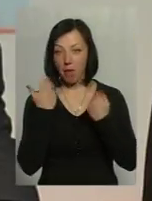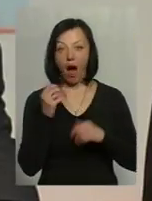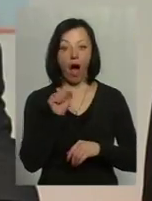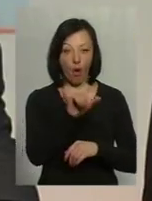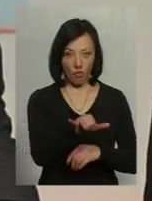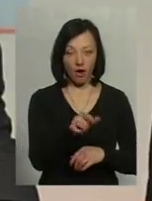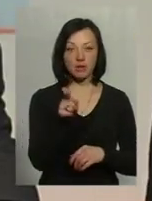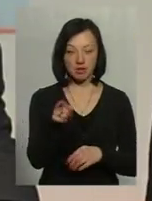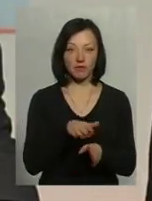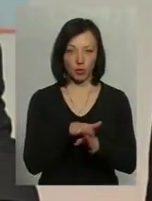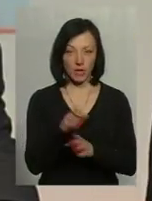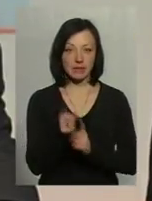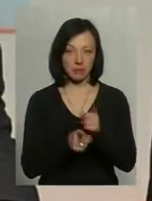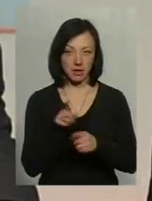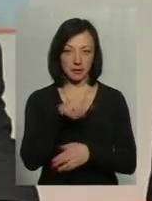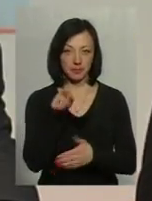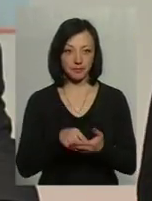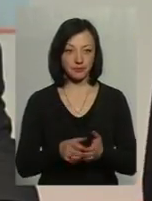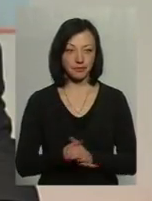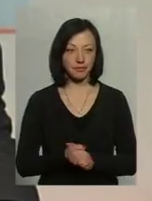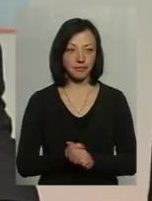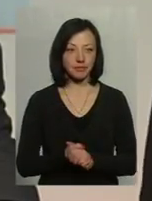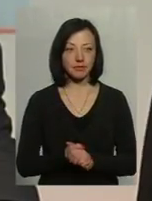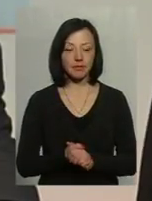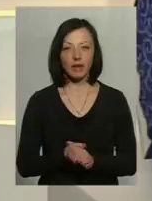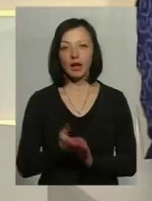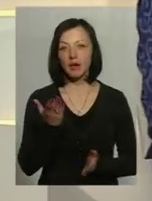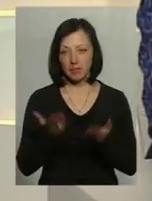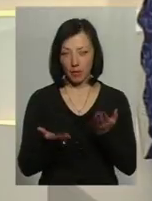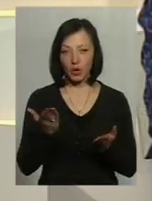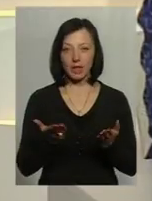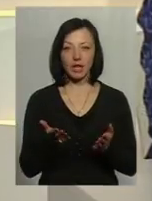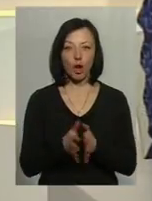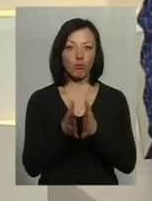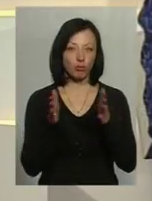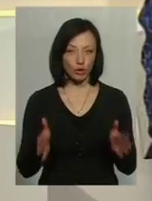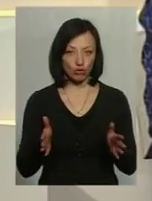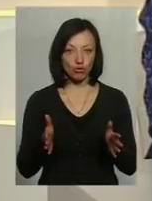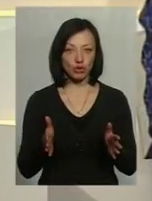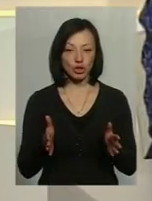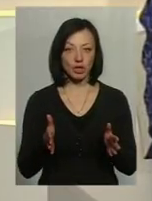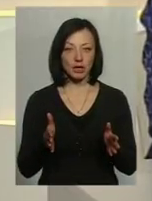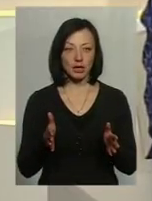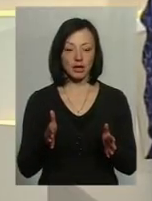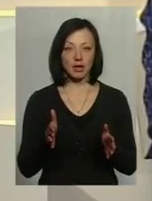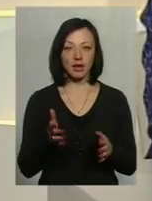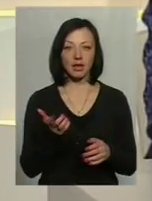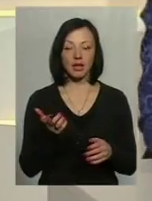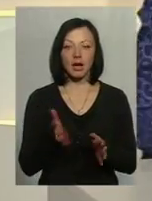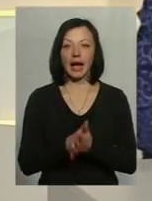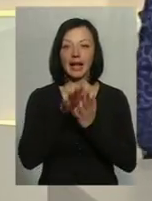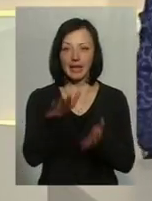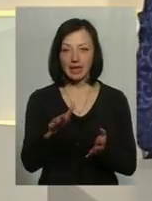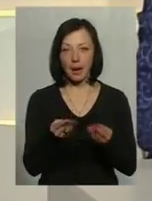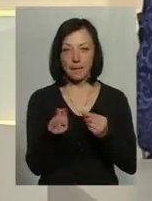а в цій царині відбулись. І, мабуть, найбільше критики у підприємців